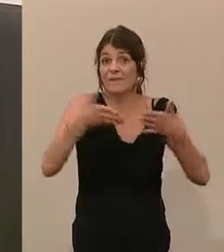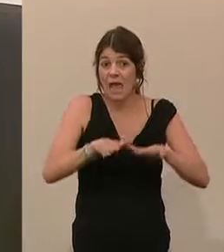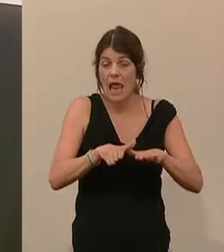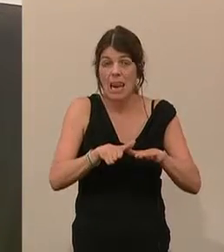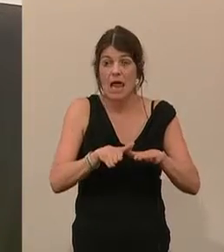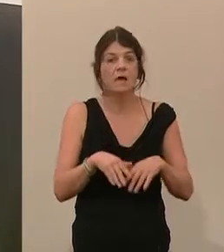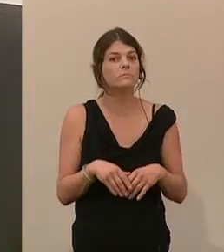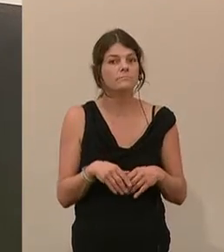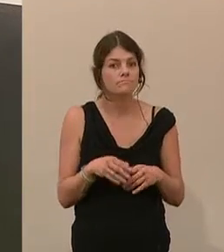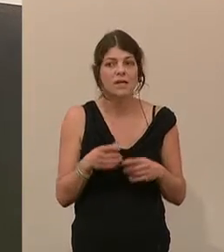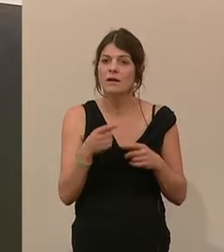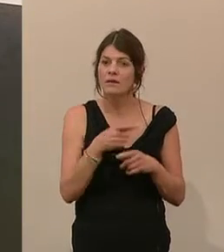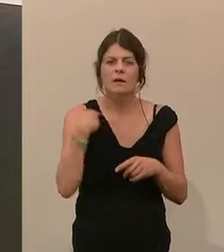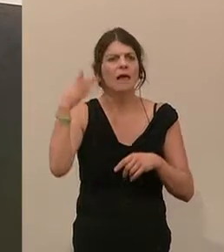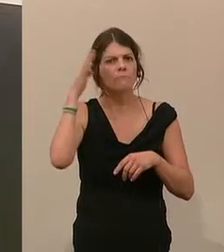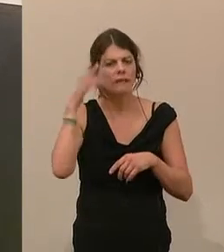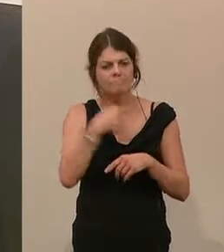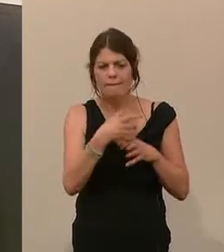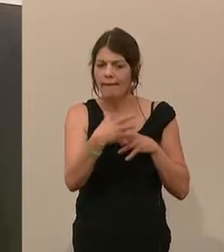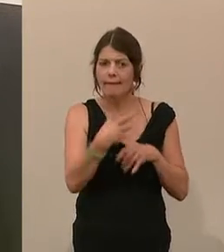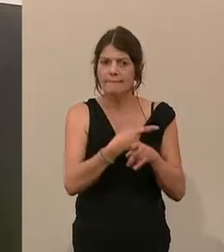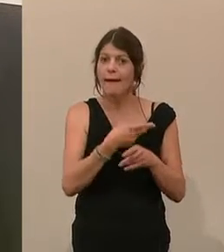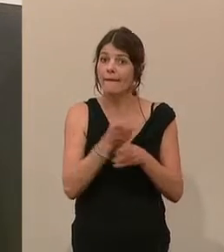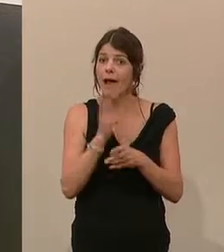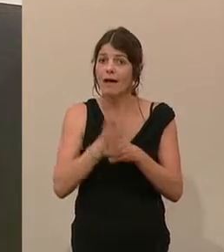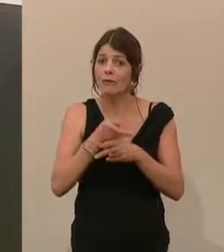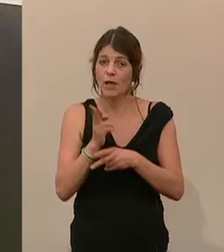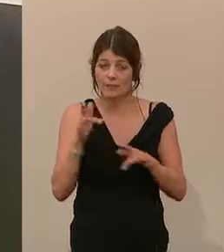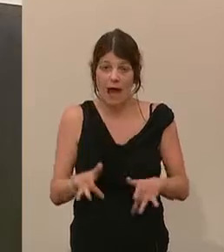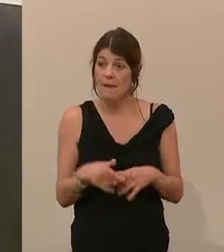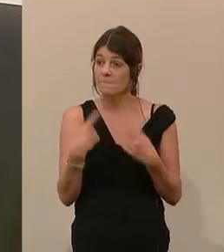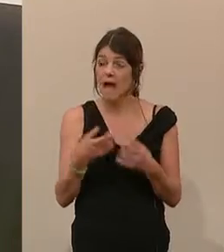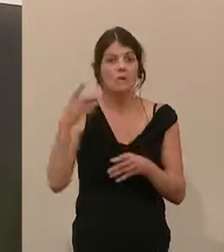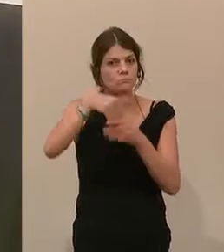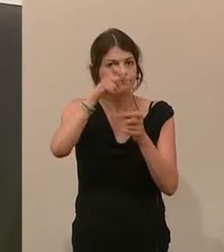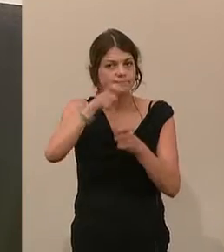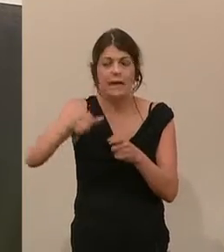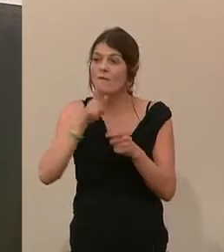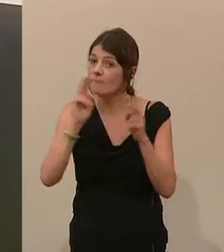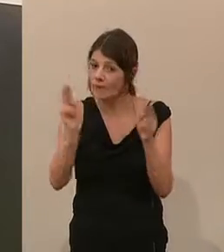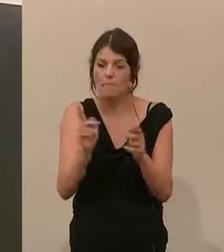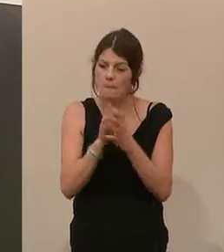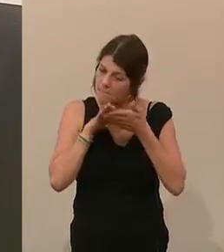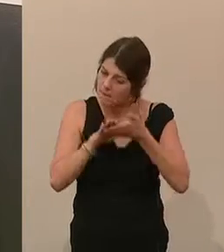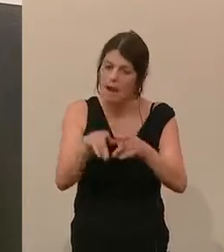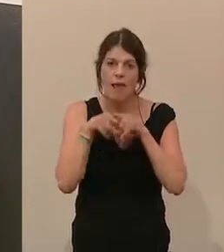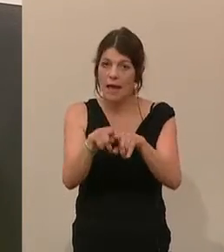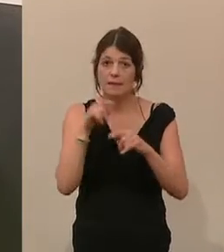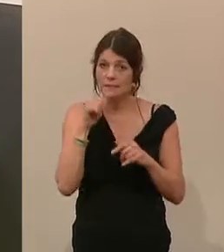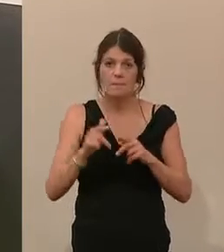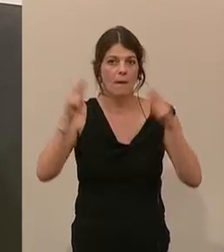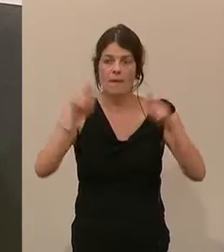Langzeitkrankenständen reden kann, dass wir eine stagnierende Insassenzahl haben und dass wir natürlich offene